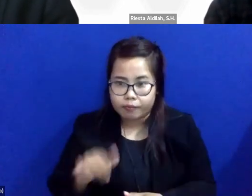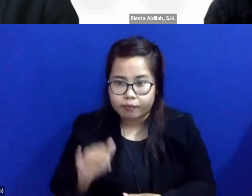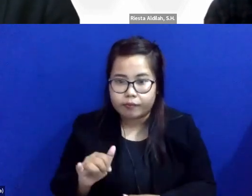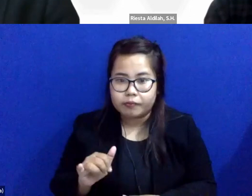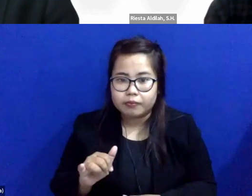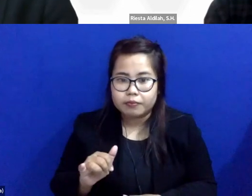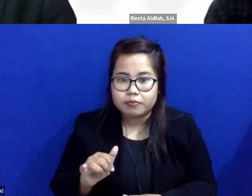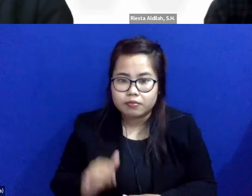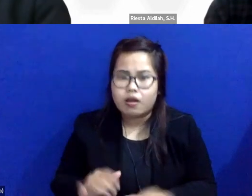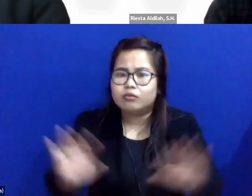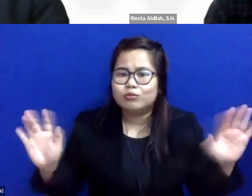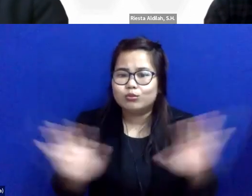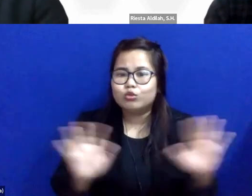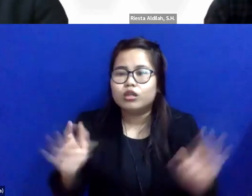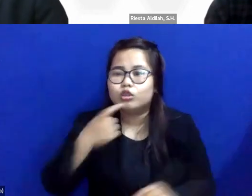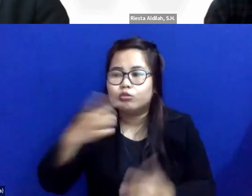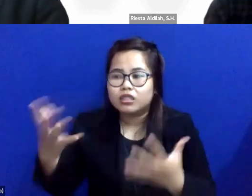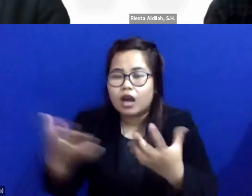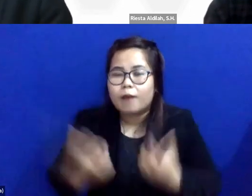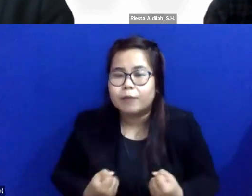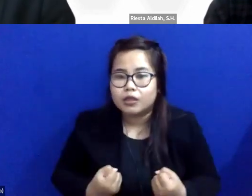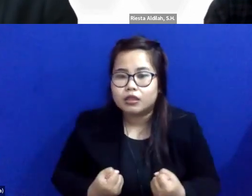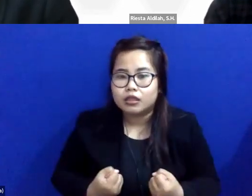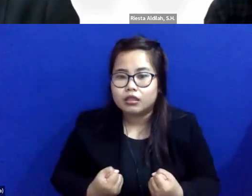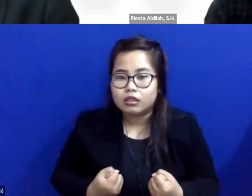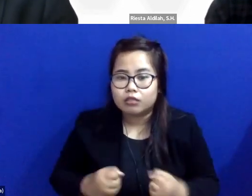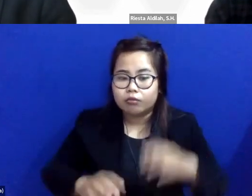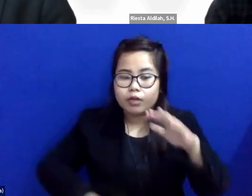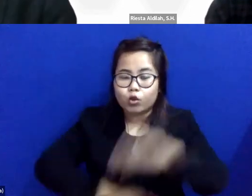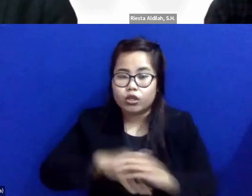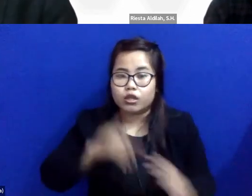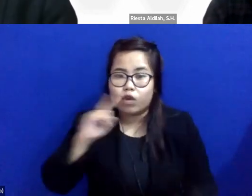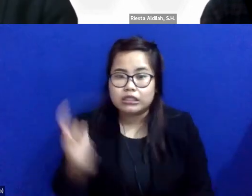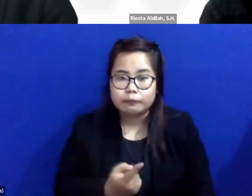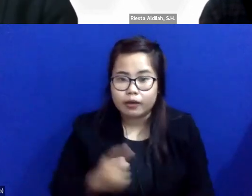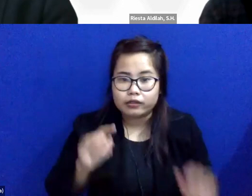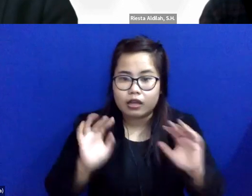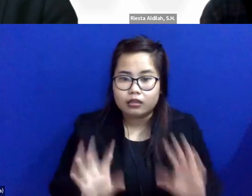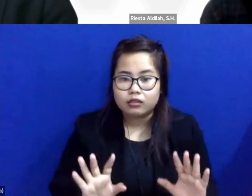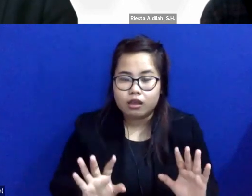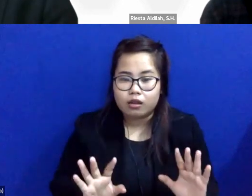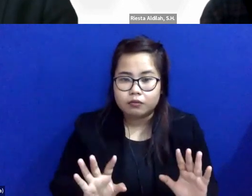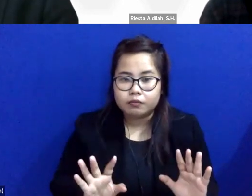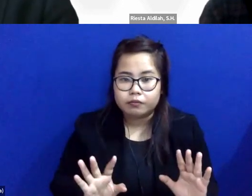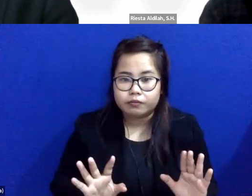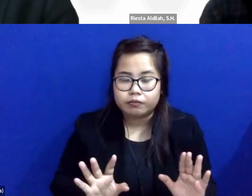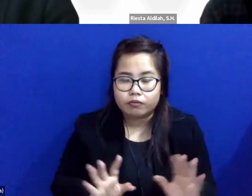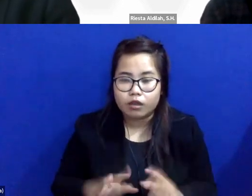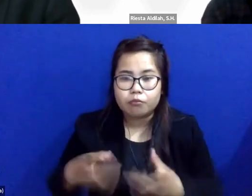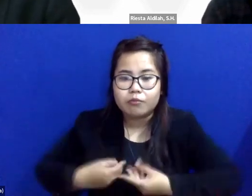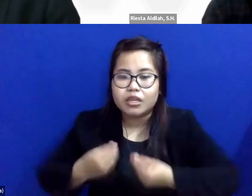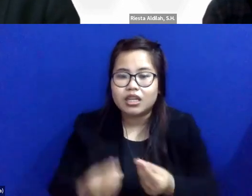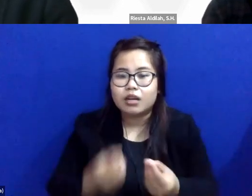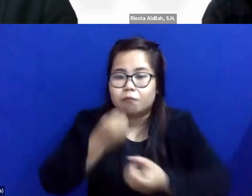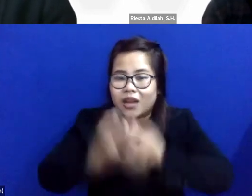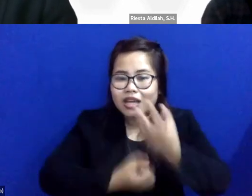bukan sekedar dapat memenuhi kewajibannya memberikan layanan